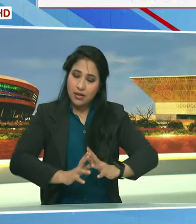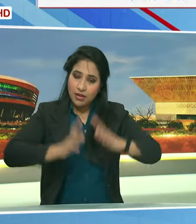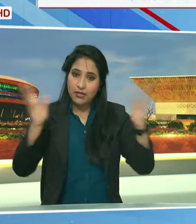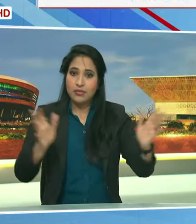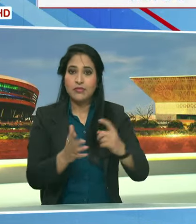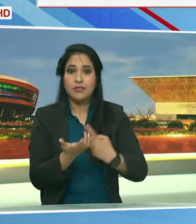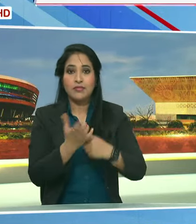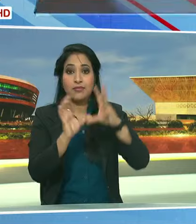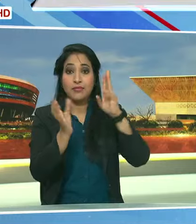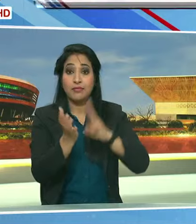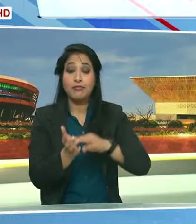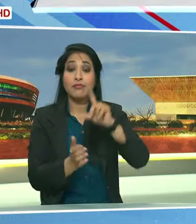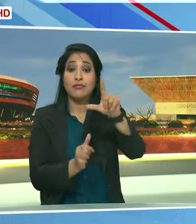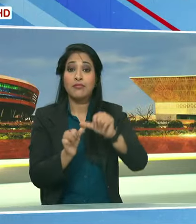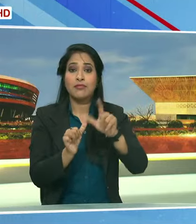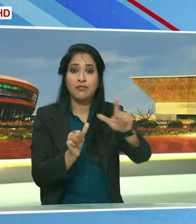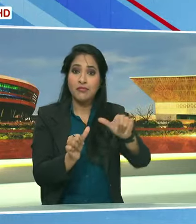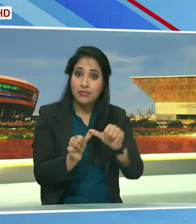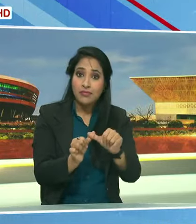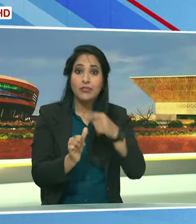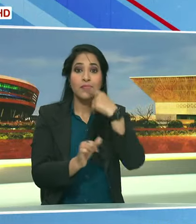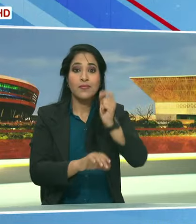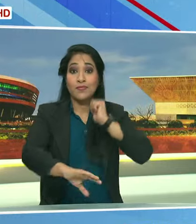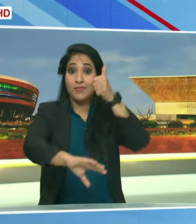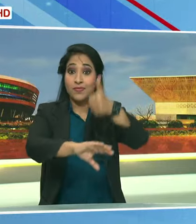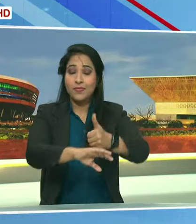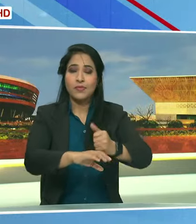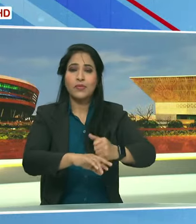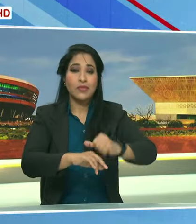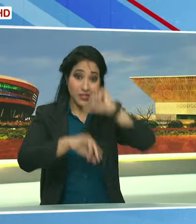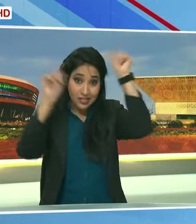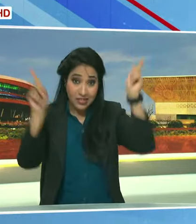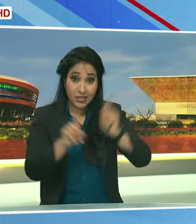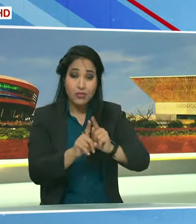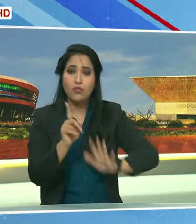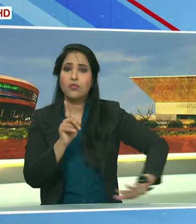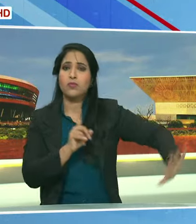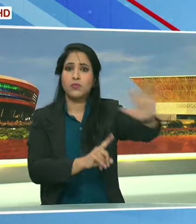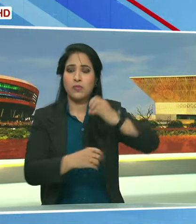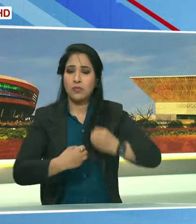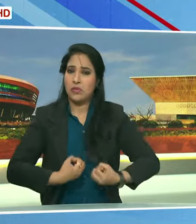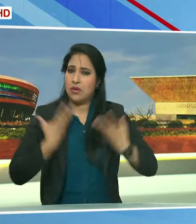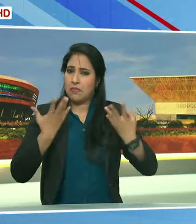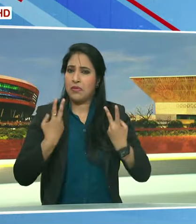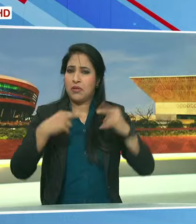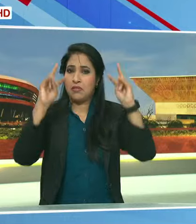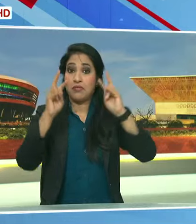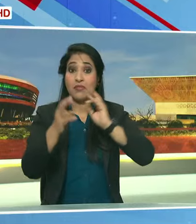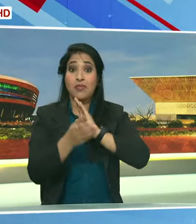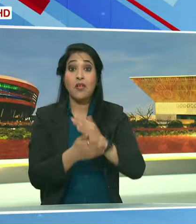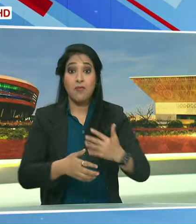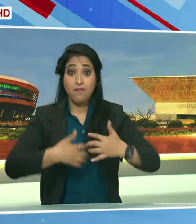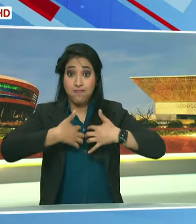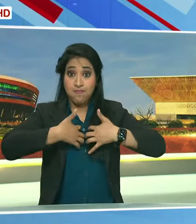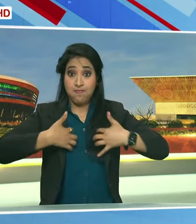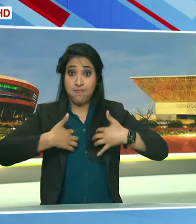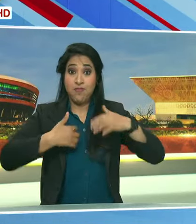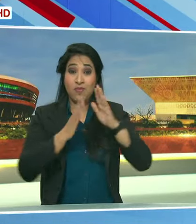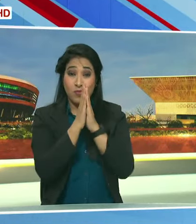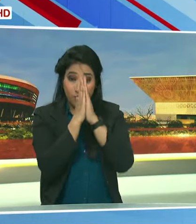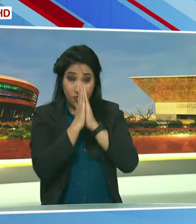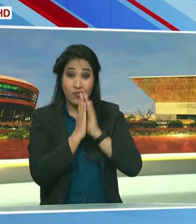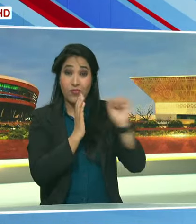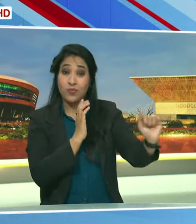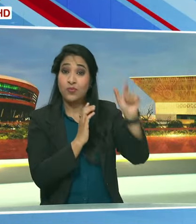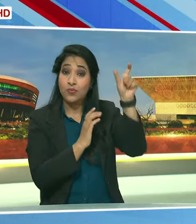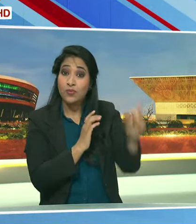राम लला के प्रान प्रतिष्ठा को लेकर पूरे देश में उत्सा है हनुमान गड़ी के महंत राजुदास ने